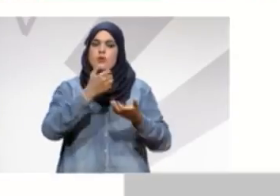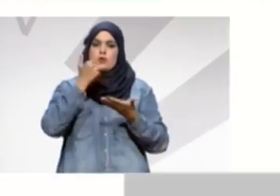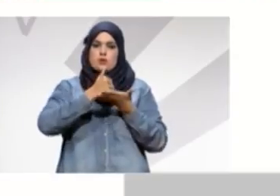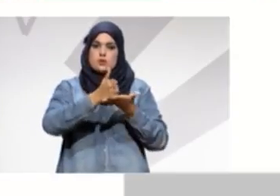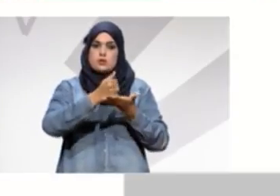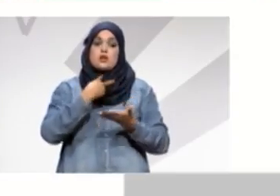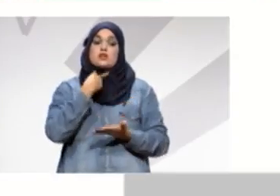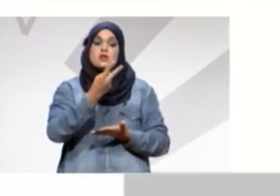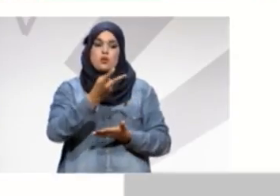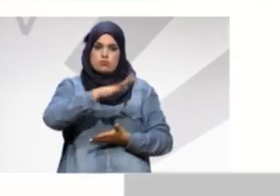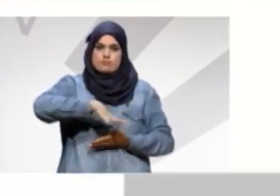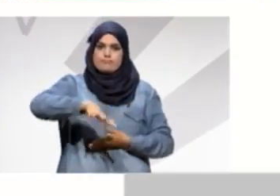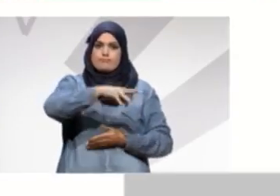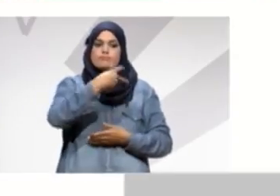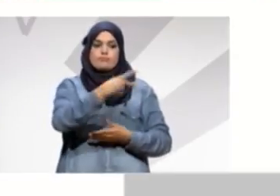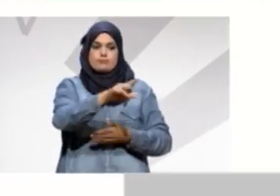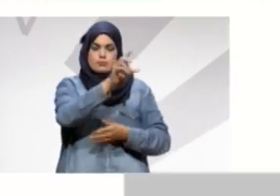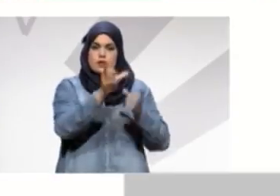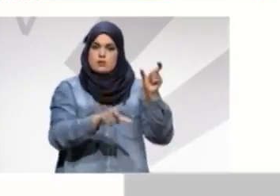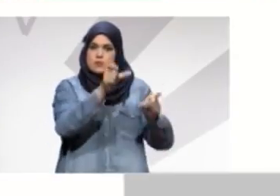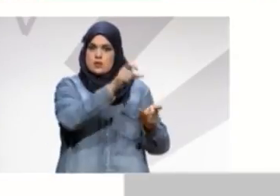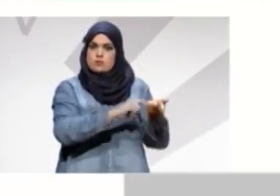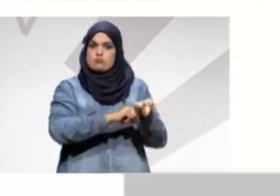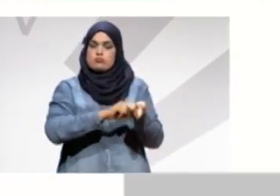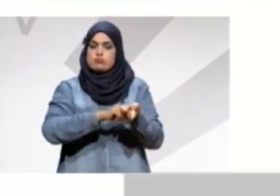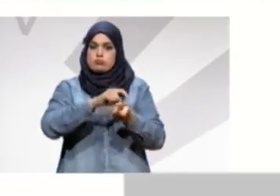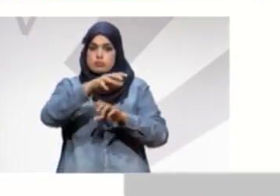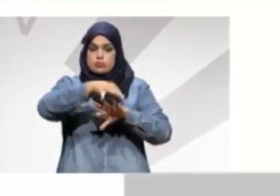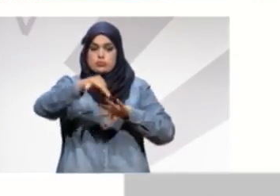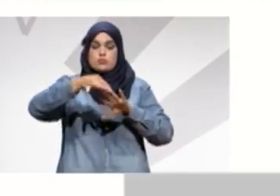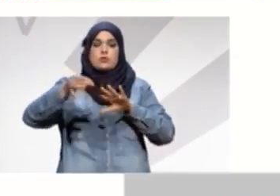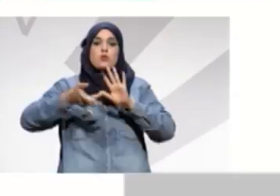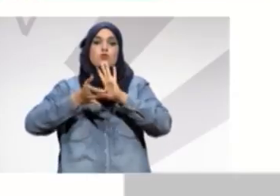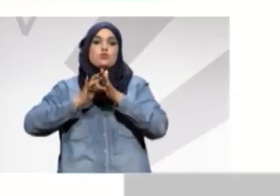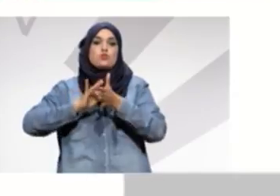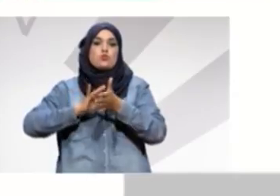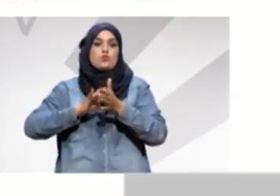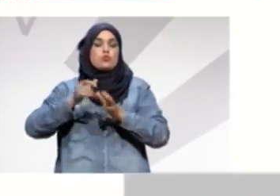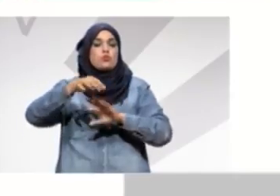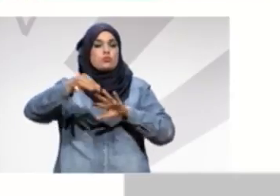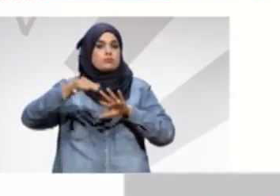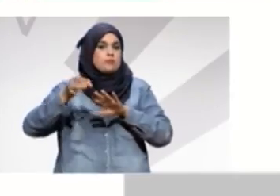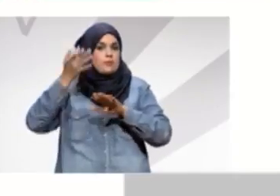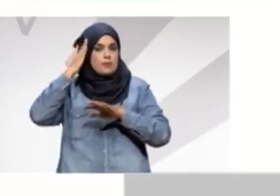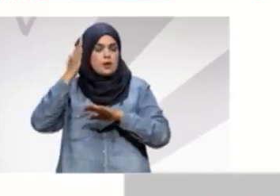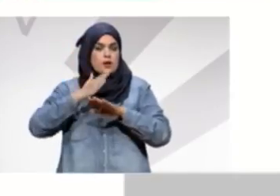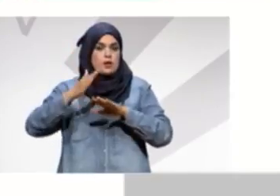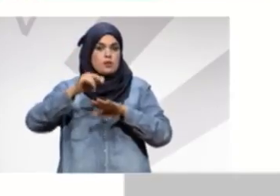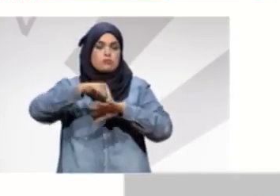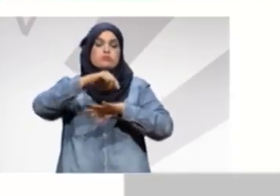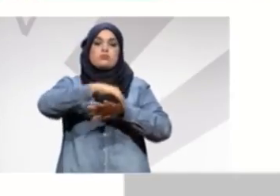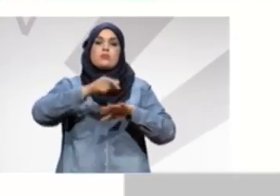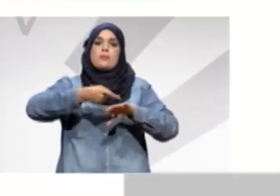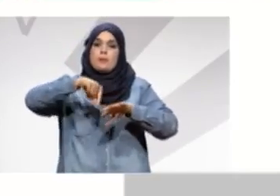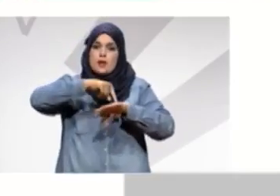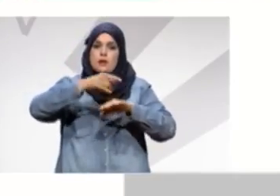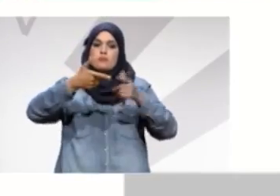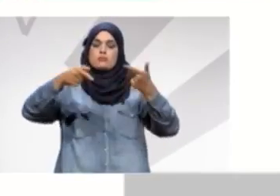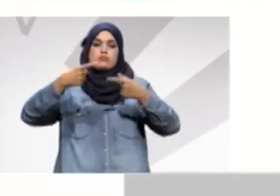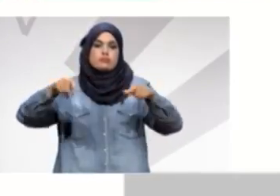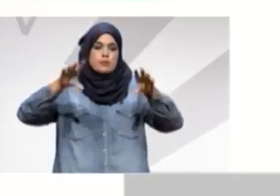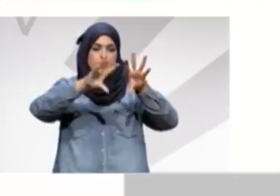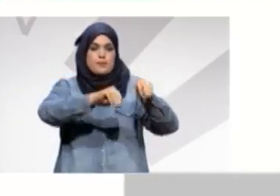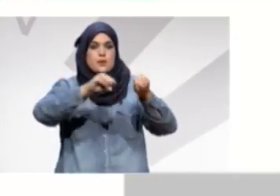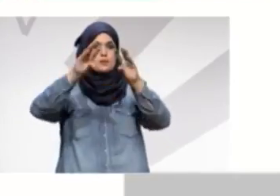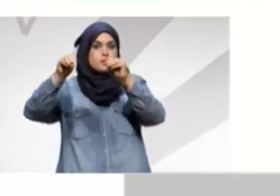صوت الأهالي بالرسمي صوت أهالينا في بنخداج صوت أهالينا في ولاية مدنين الكل صوت أهالينا في القصبة صوت أهالينا في بغرارة